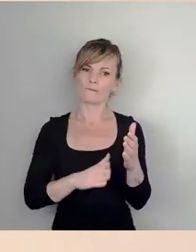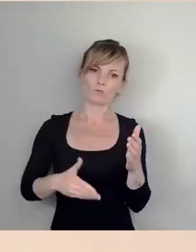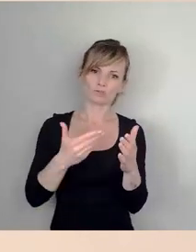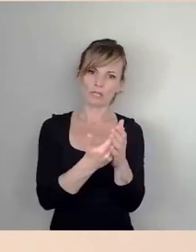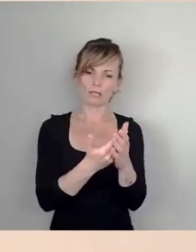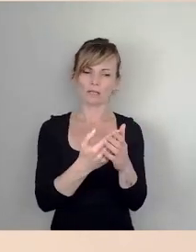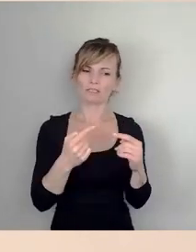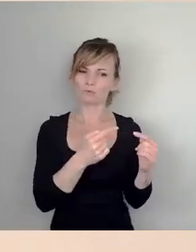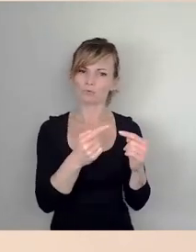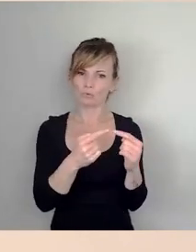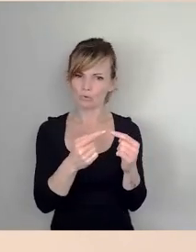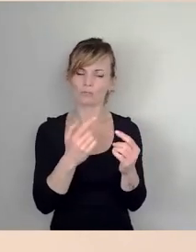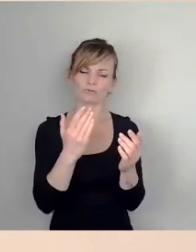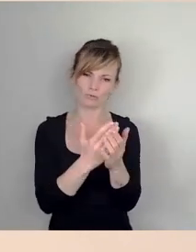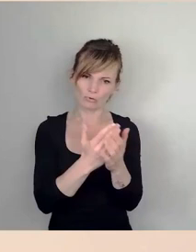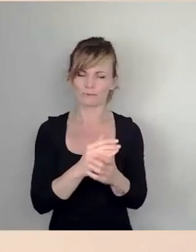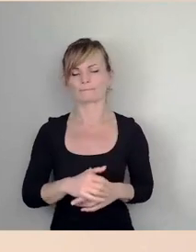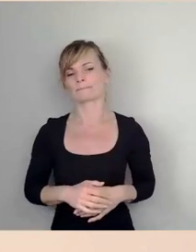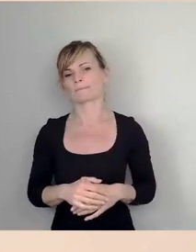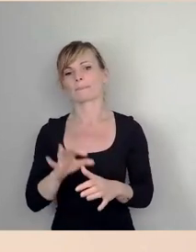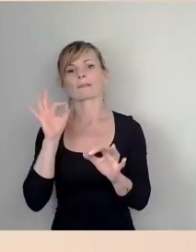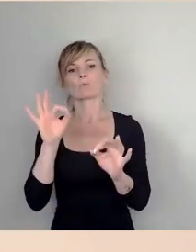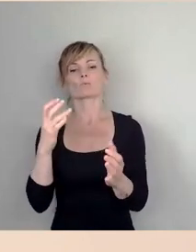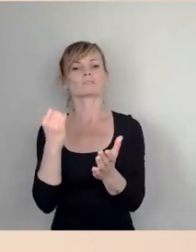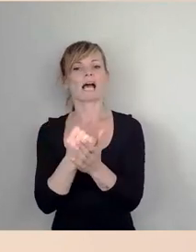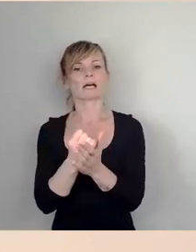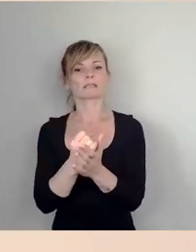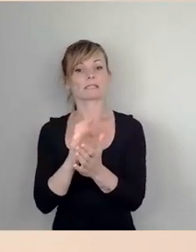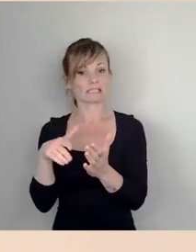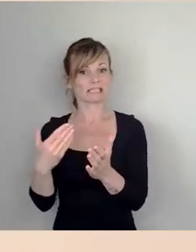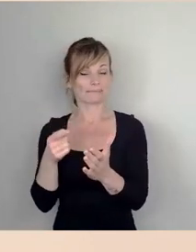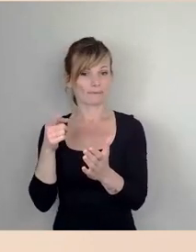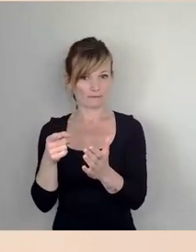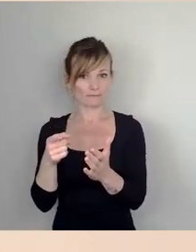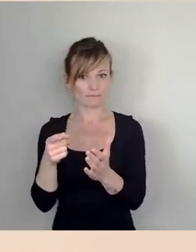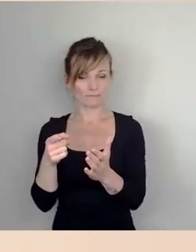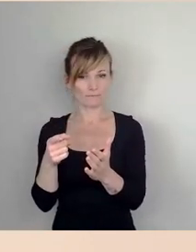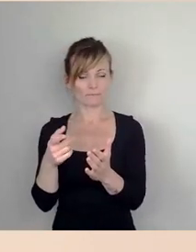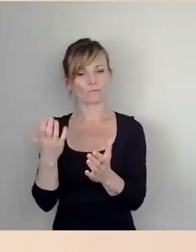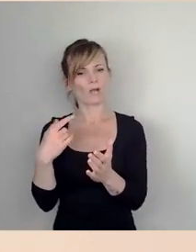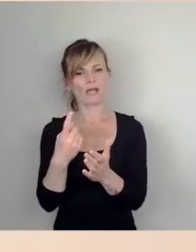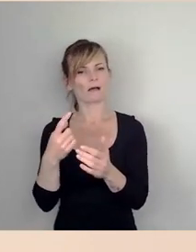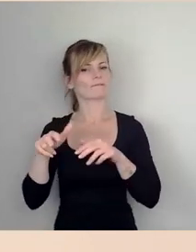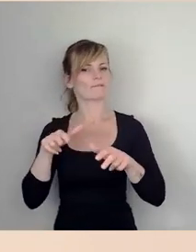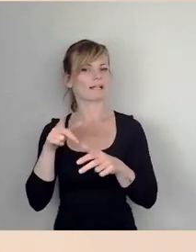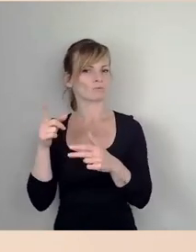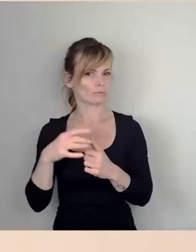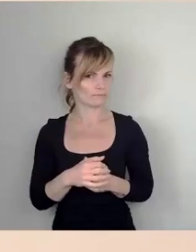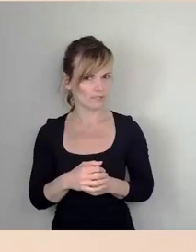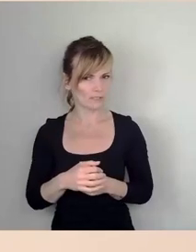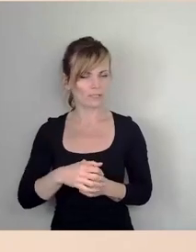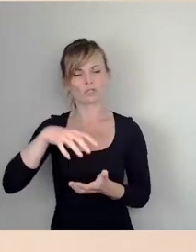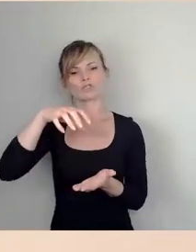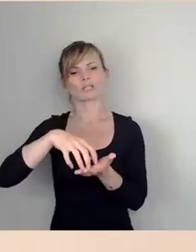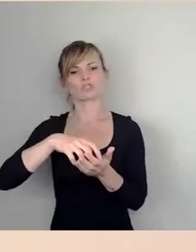gesagt, es gibt ein Gutachten aus der Verwaltung, aus der städtischen Galerie in Dresden,